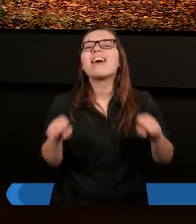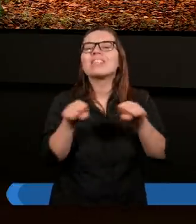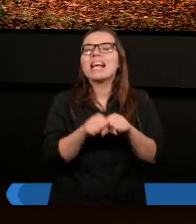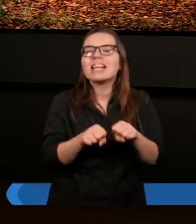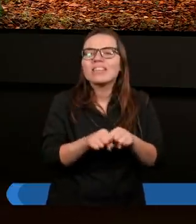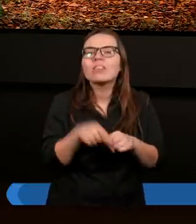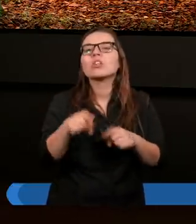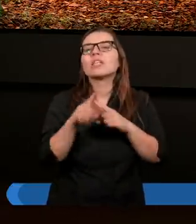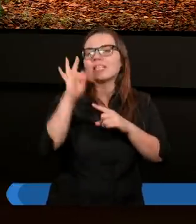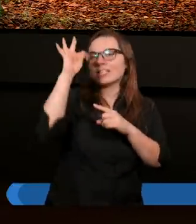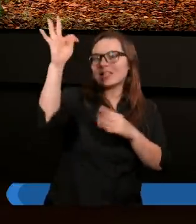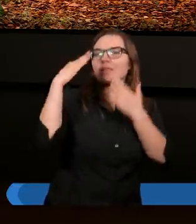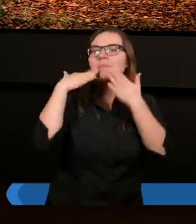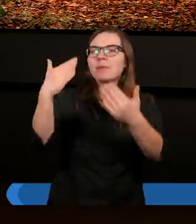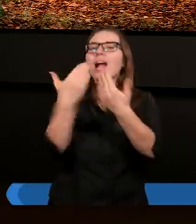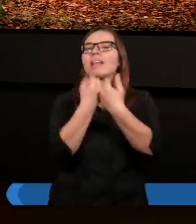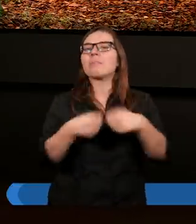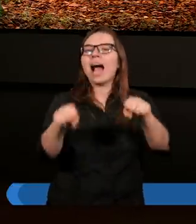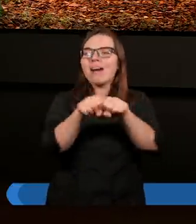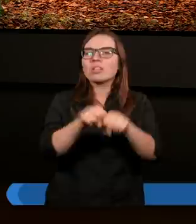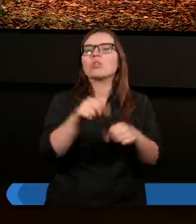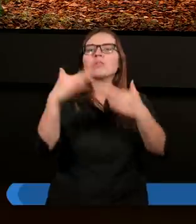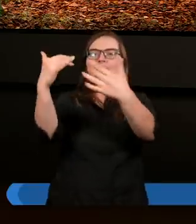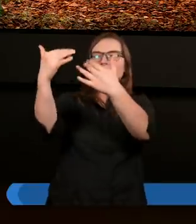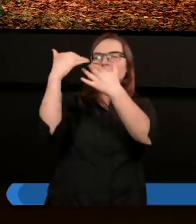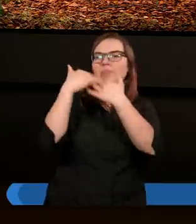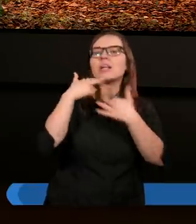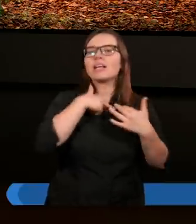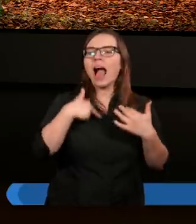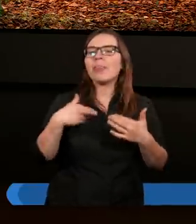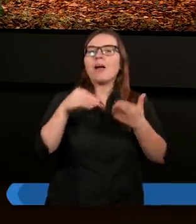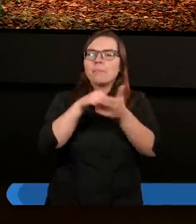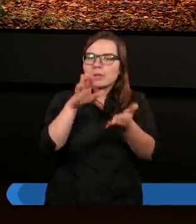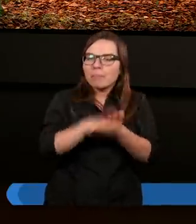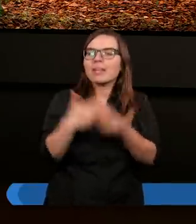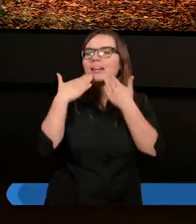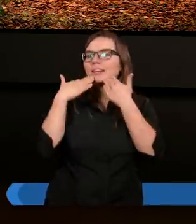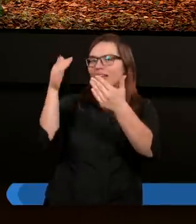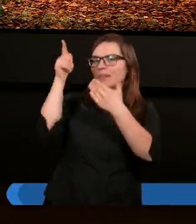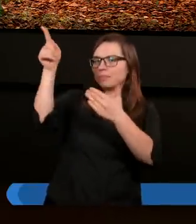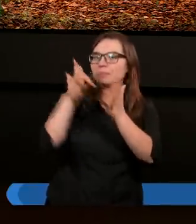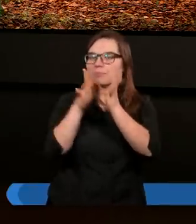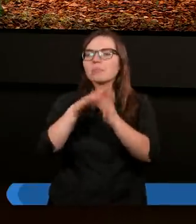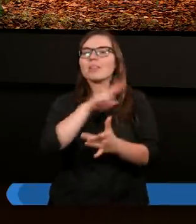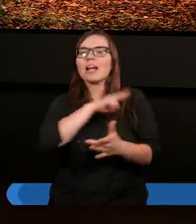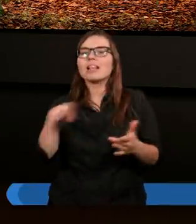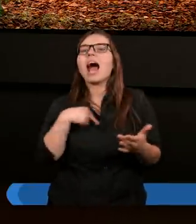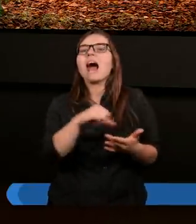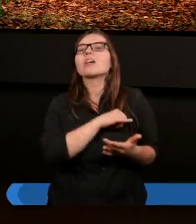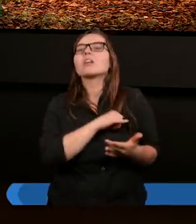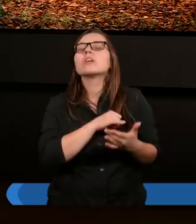Czyli Jego sprawiedliwość została nam przypisana, gdyż nasze grzechy,